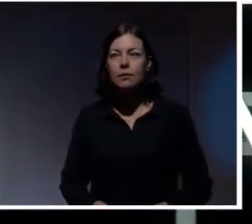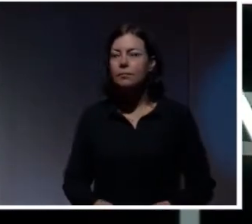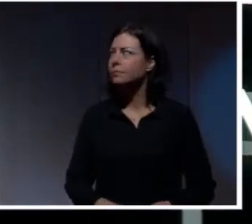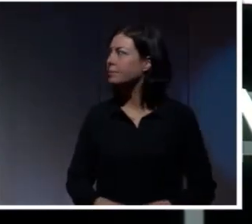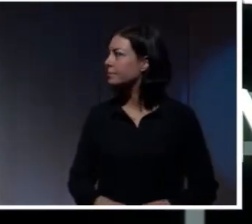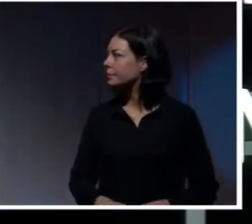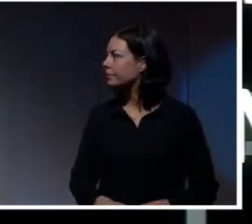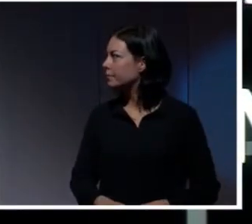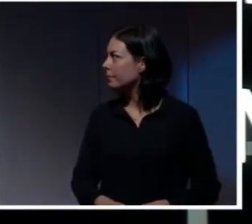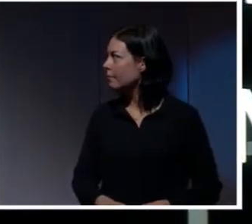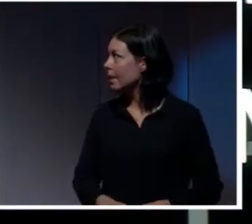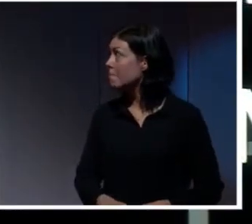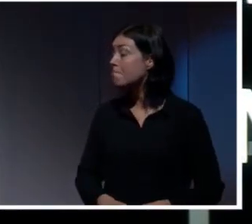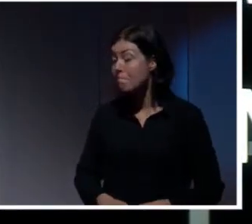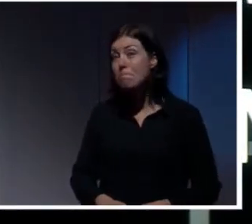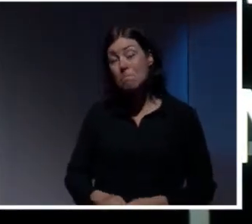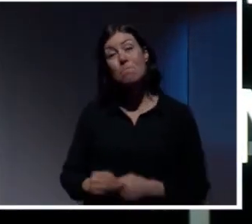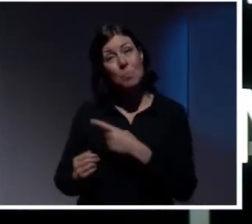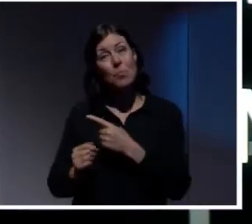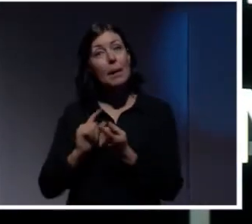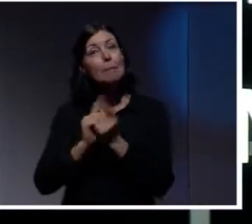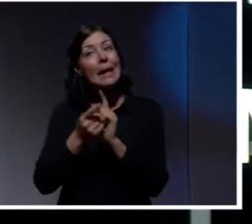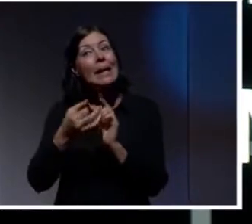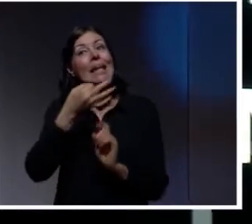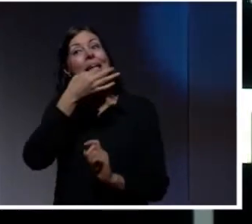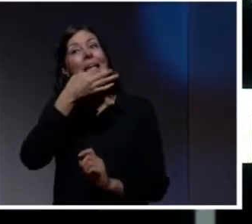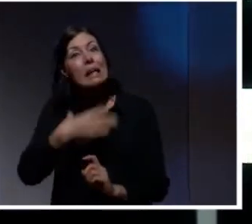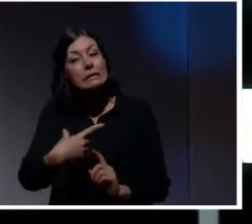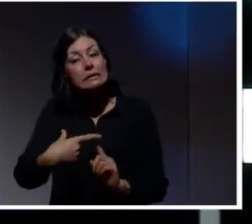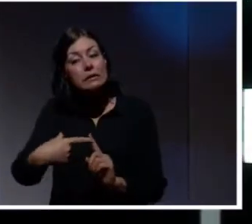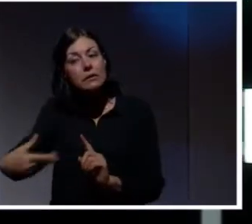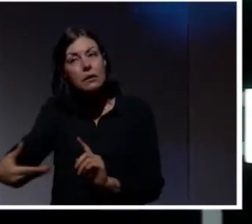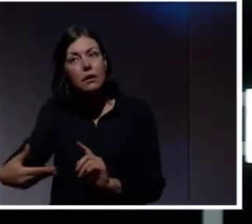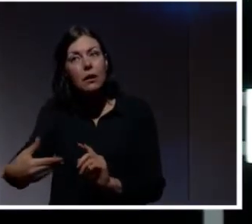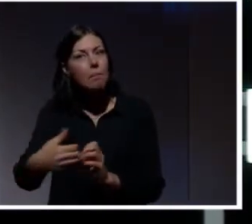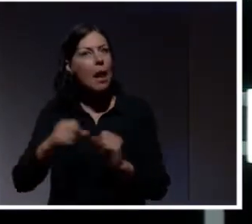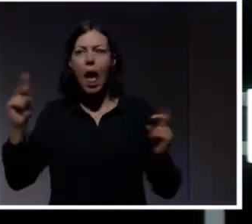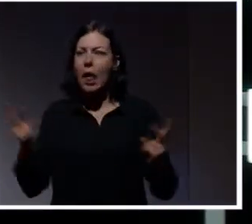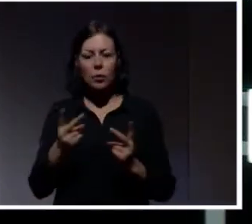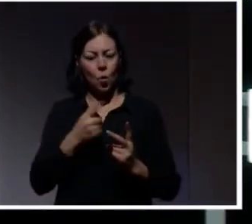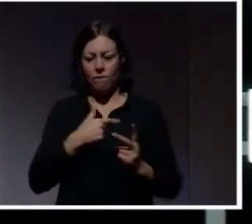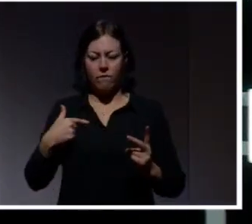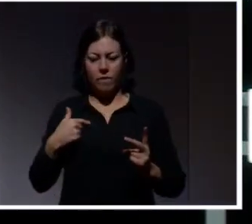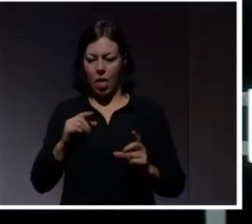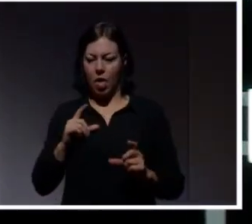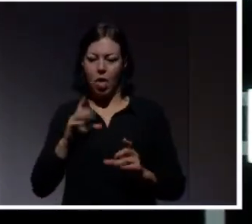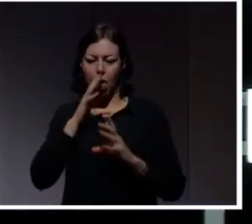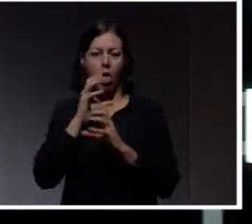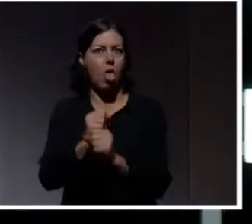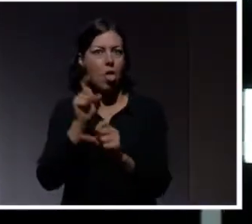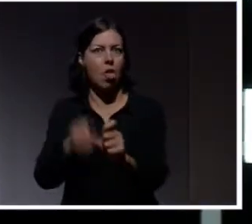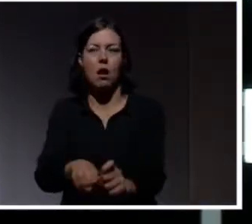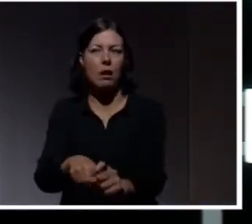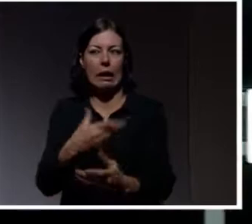Och det här leder ju i sig till risker, men det är fortfarande inte tillräckligt för att vi ska avstå. All